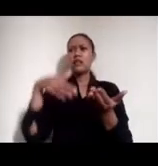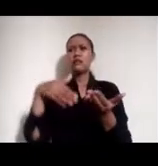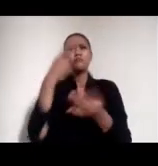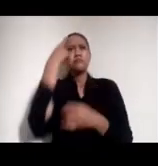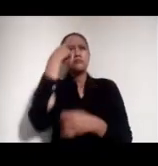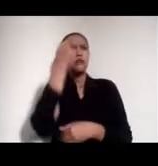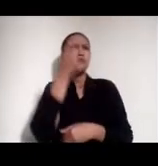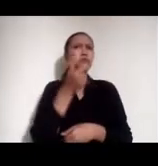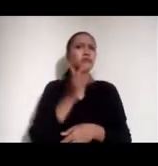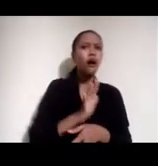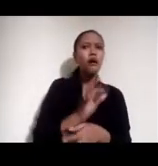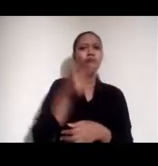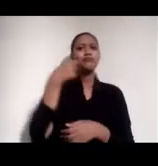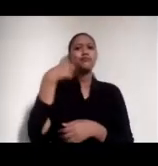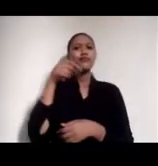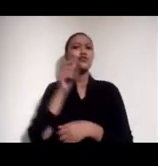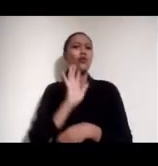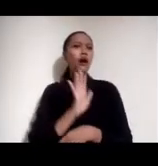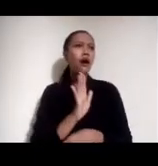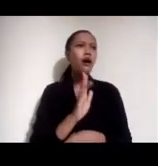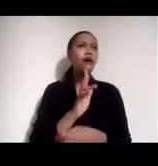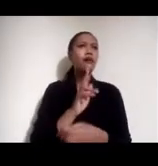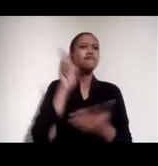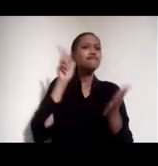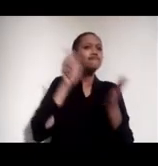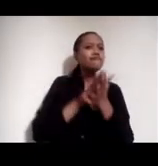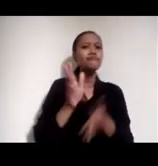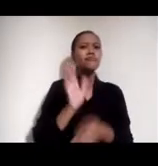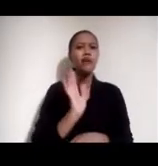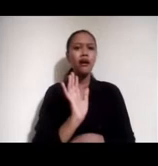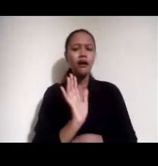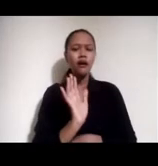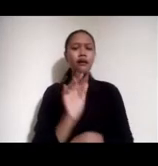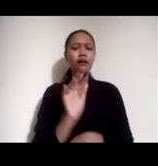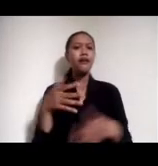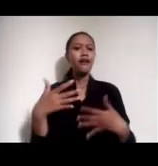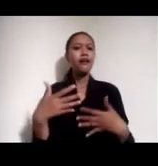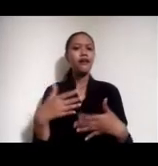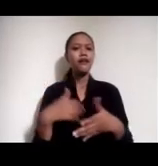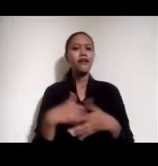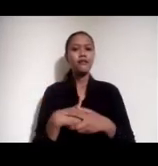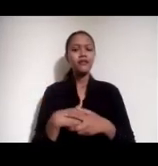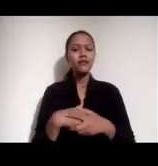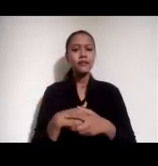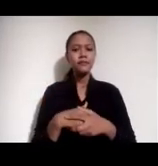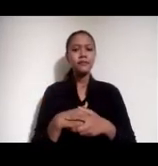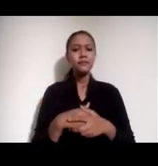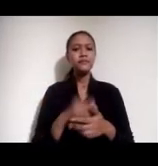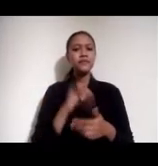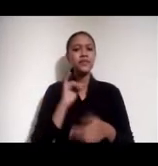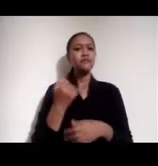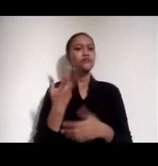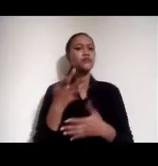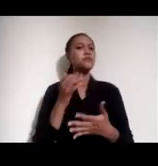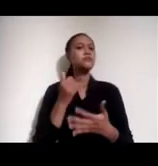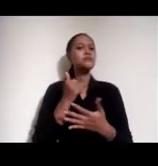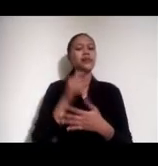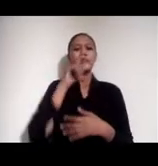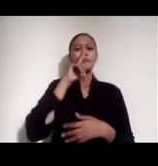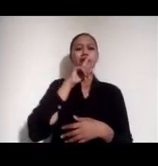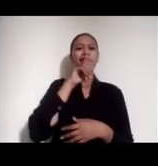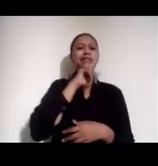benar Apakah data ini valid Kita sudah sampai tahap mempertanyakan itu Saking